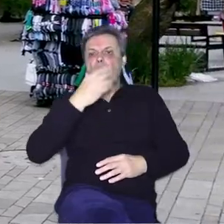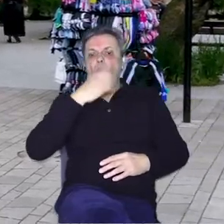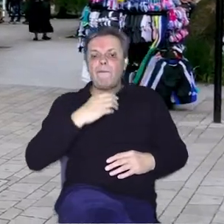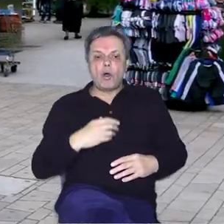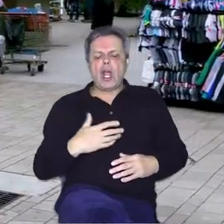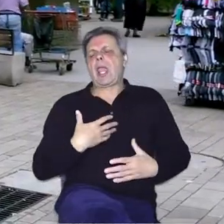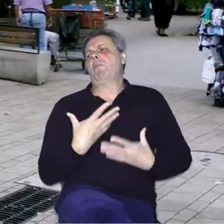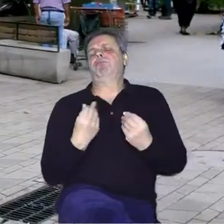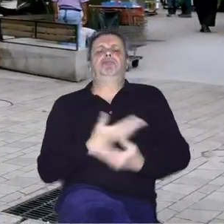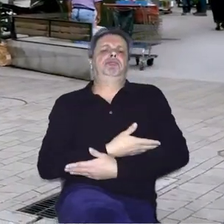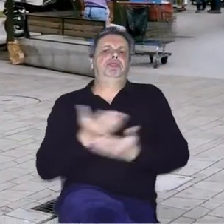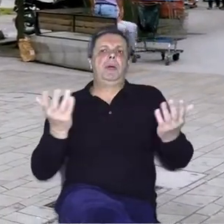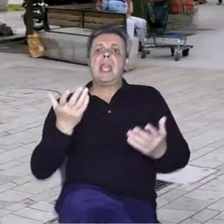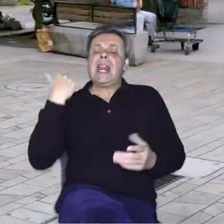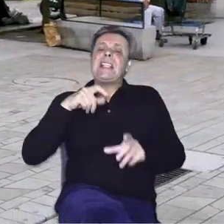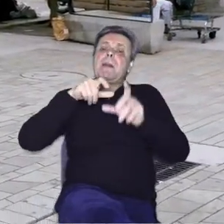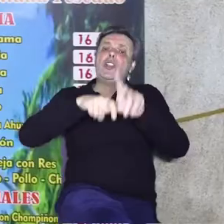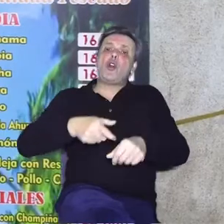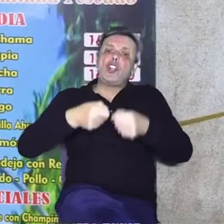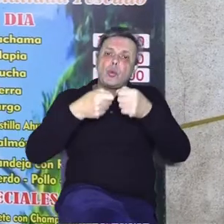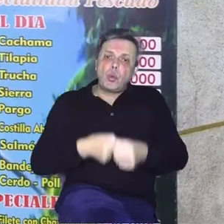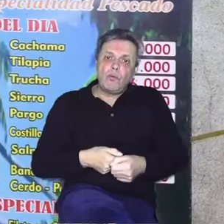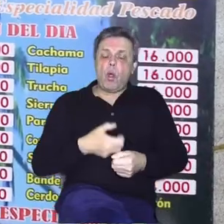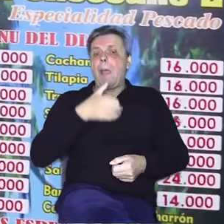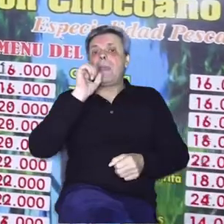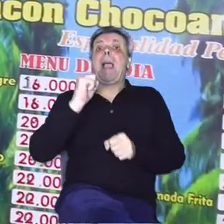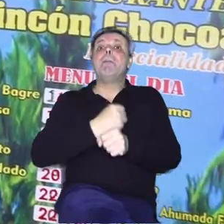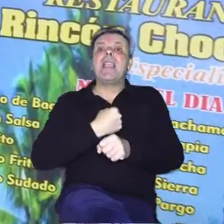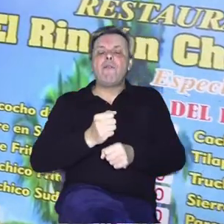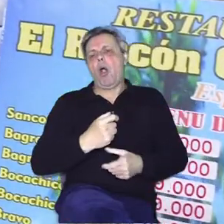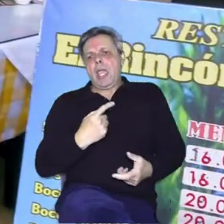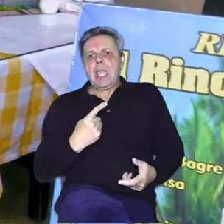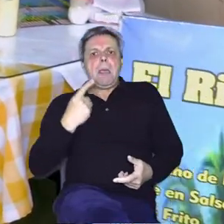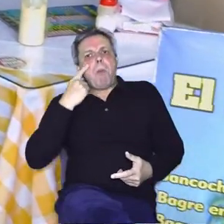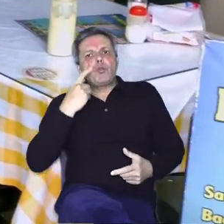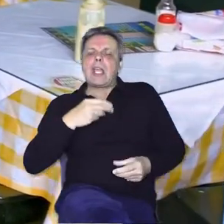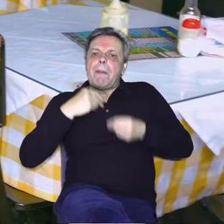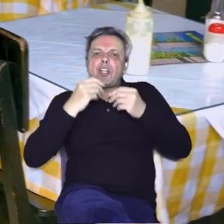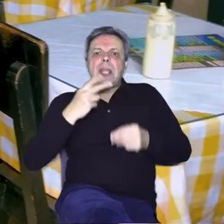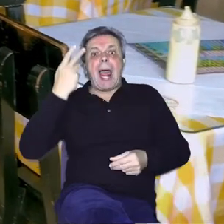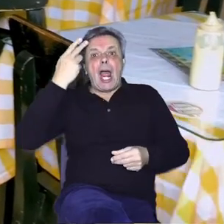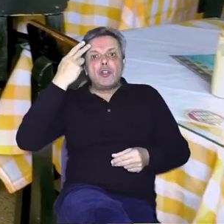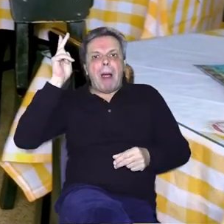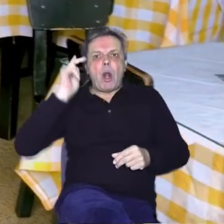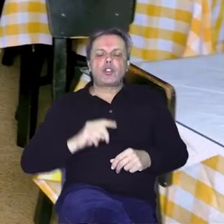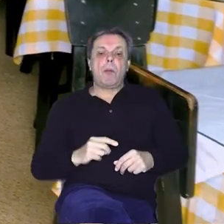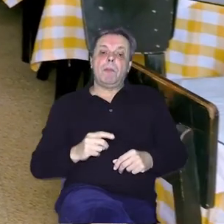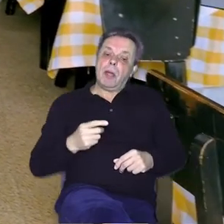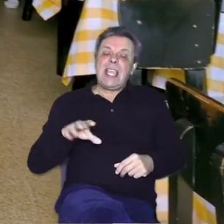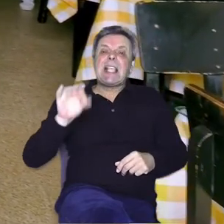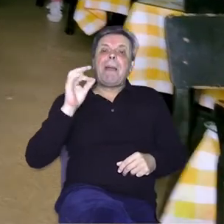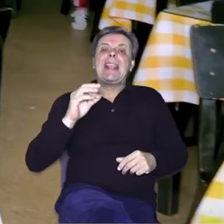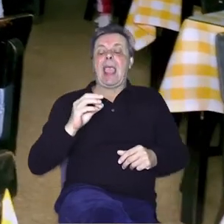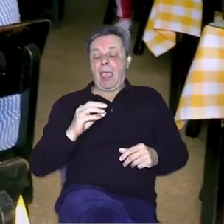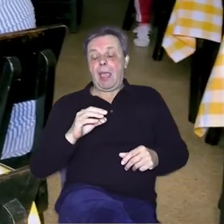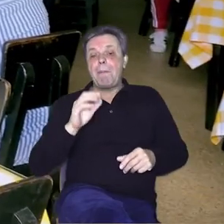voća je neizmjerna. Ili se priključite društvu koje pije pivo i pokušajte pričati na španjolskom. Obvezno izaberite neko mjesto